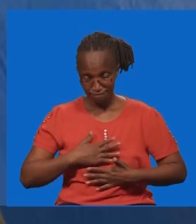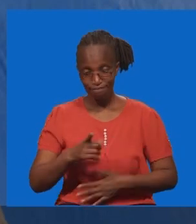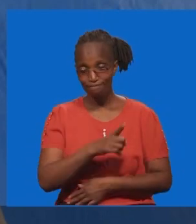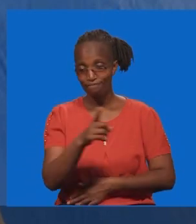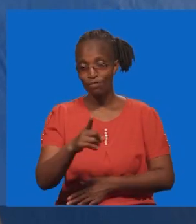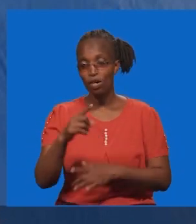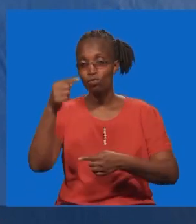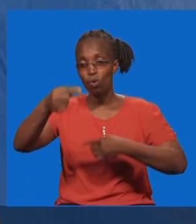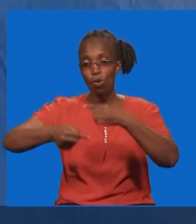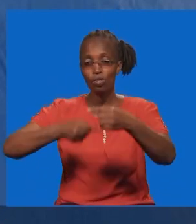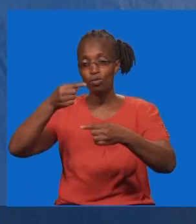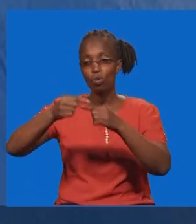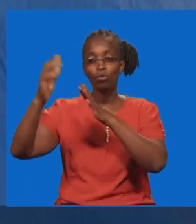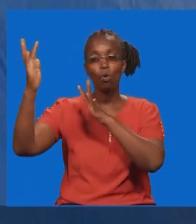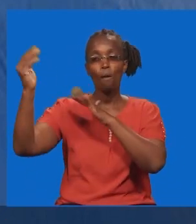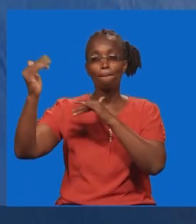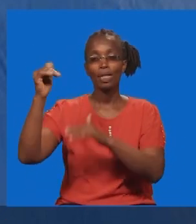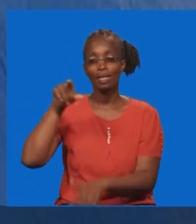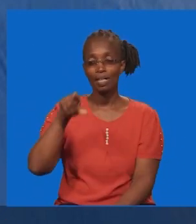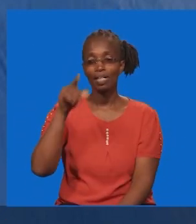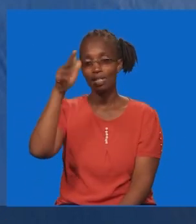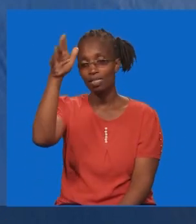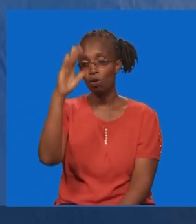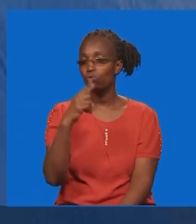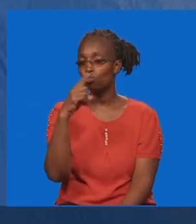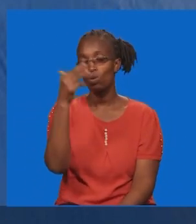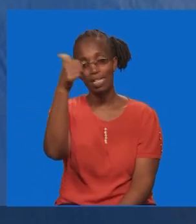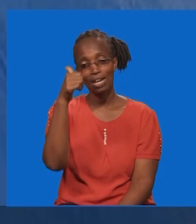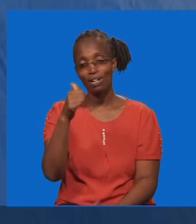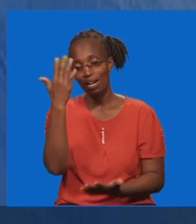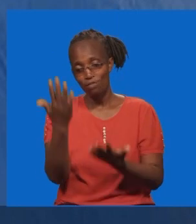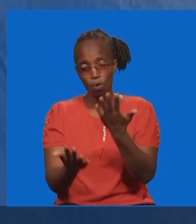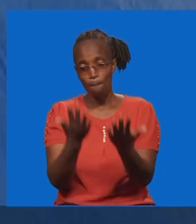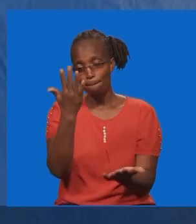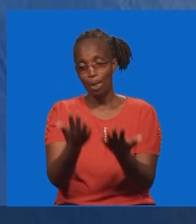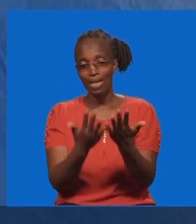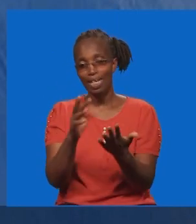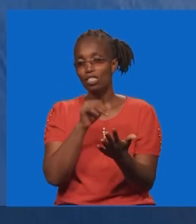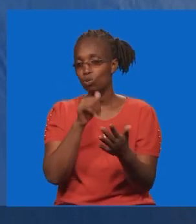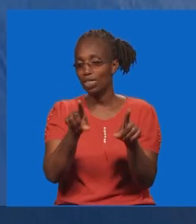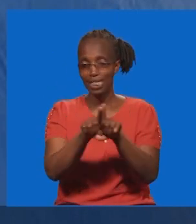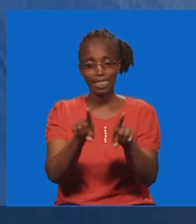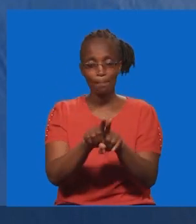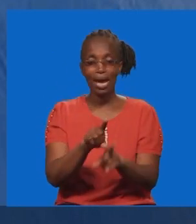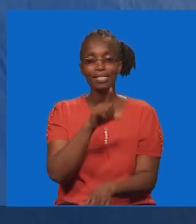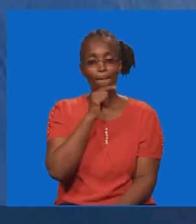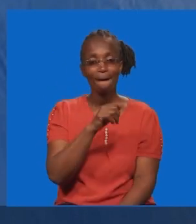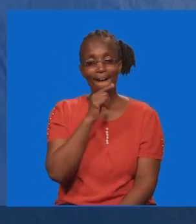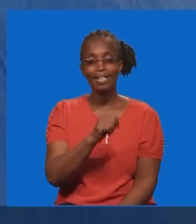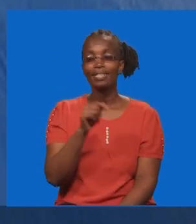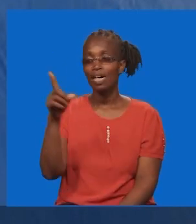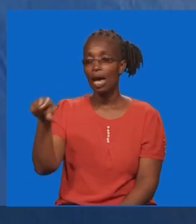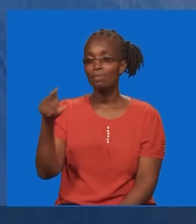waendele na kumtumainia uyo mungu ambaye afananishi. Ambaye siyo kama sisi mbinandamu. Ambaye